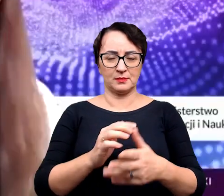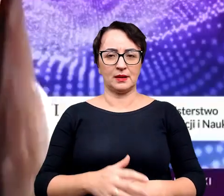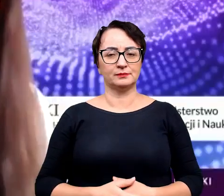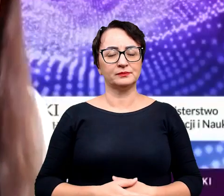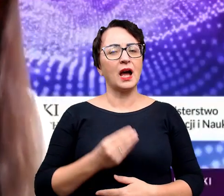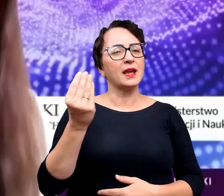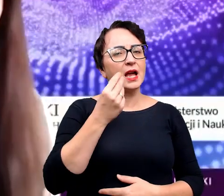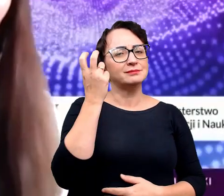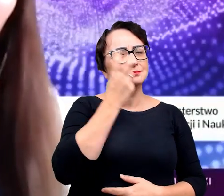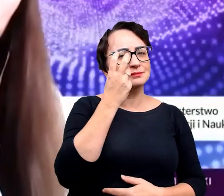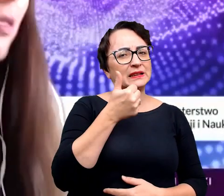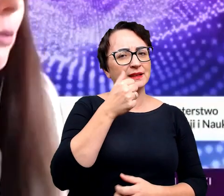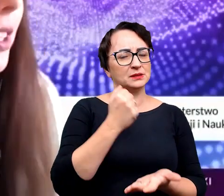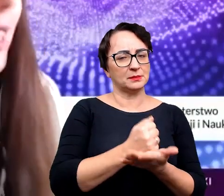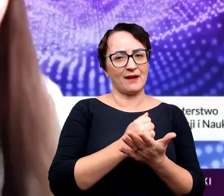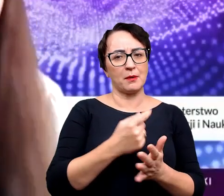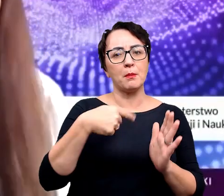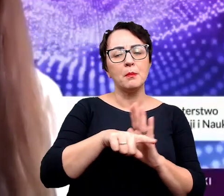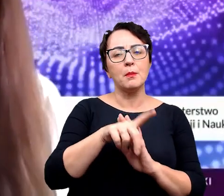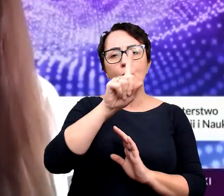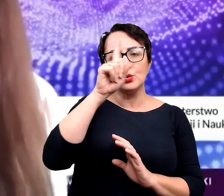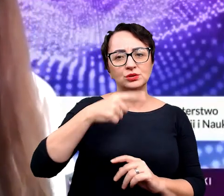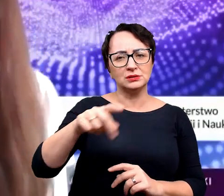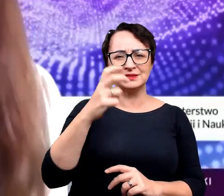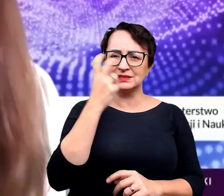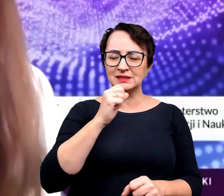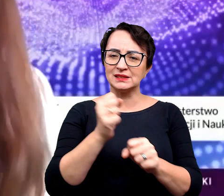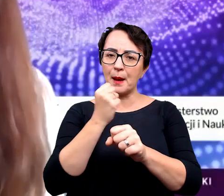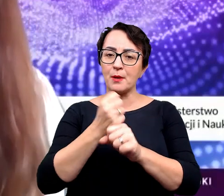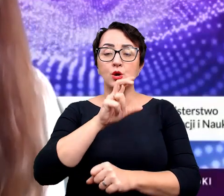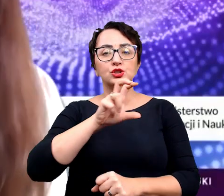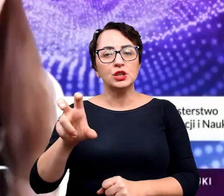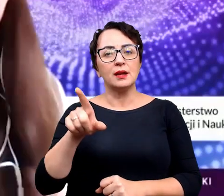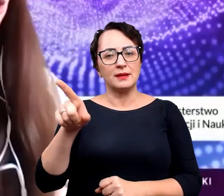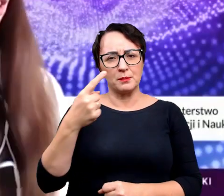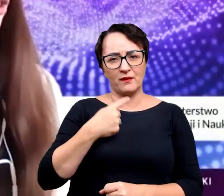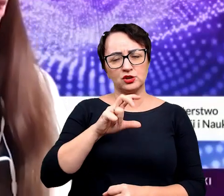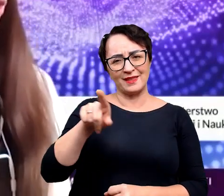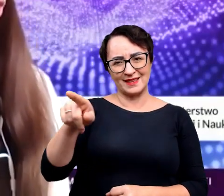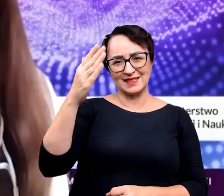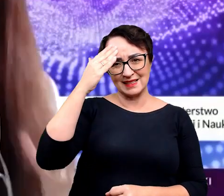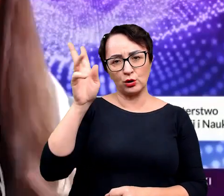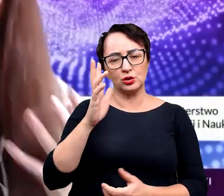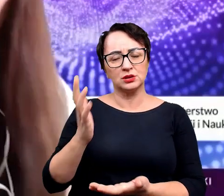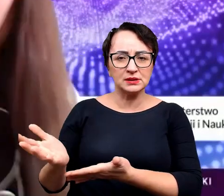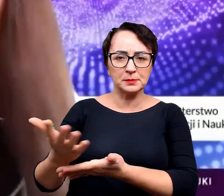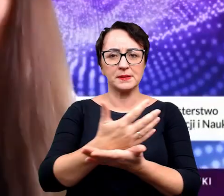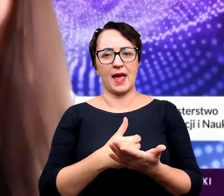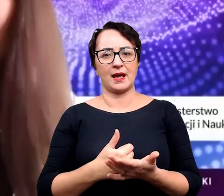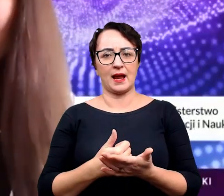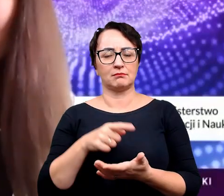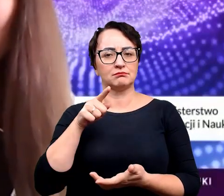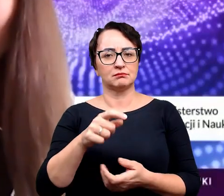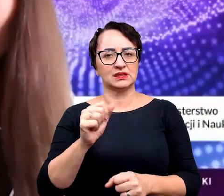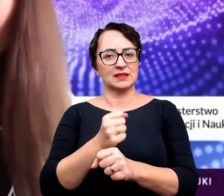Wojtku, a jeszcze mnie jedna rzecz intryguje, no bo ludzi zawsze fascynują skamieniałości. Powiedz mi, czy znasz kogoś, kto kolekcjonuje